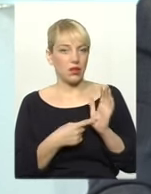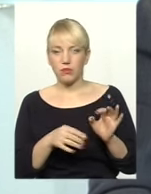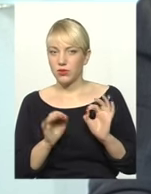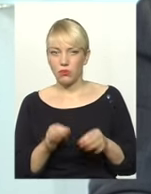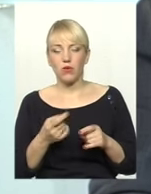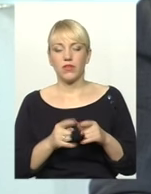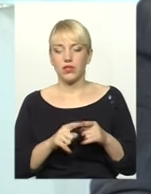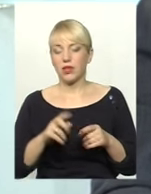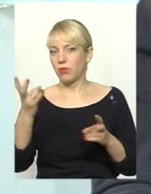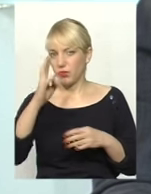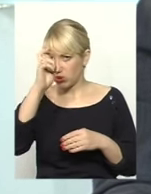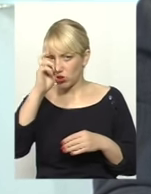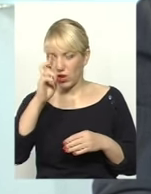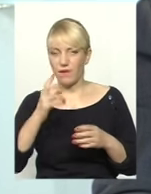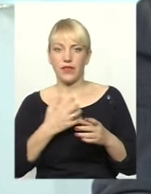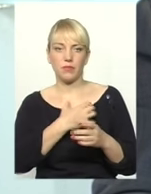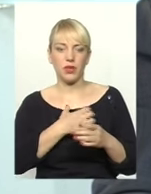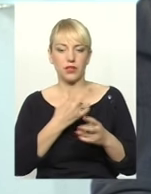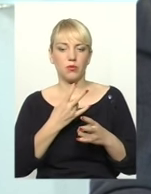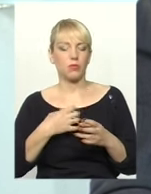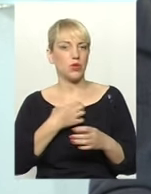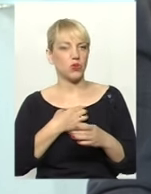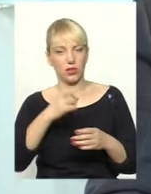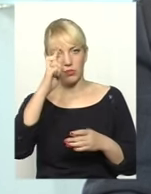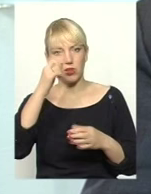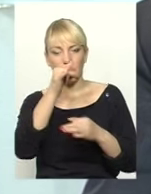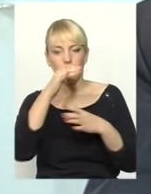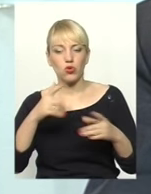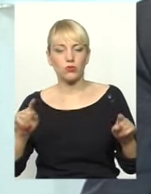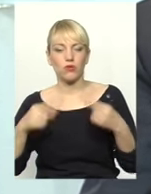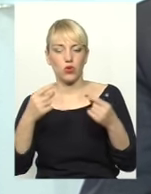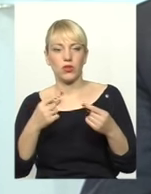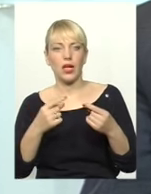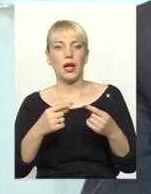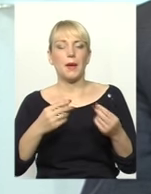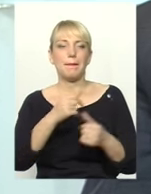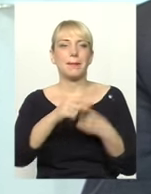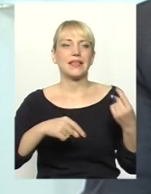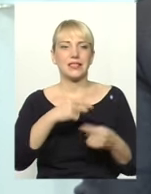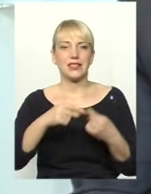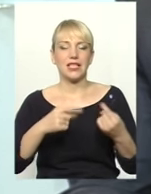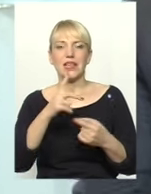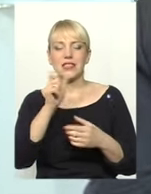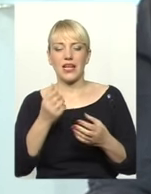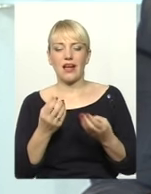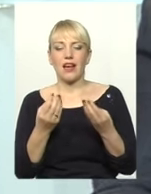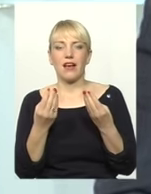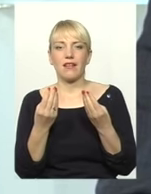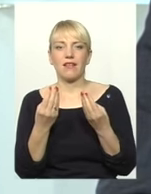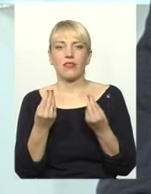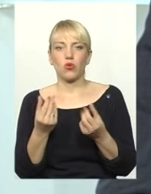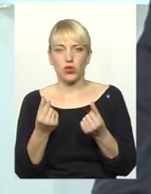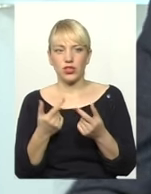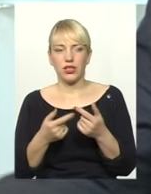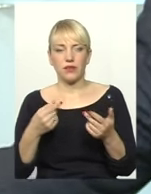це повинна державна програда, це повинні бути чітко пріоритети у державі. Ми не можемо утворювати бізнес за рахунок бюджетних коштів, не рішивши саме